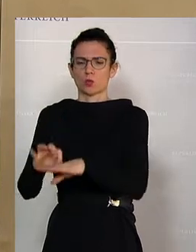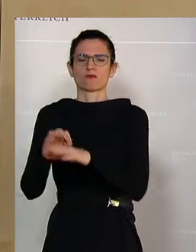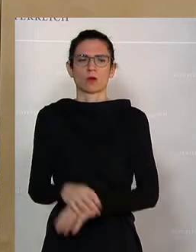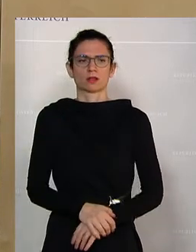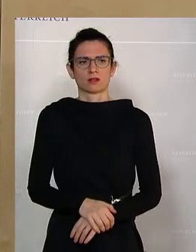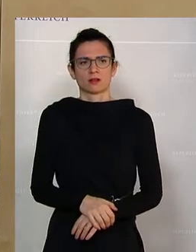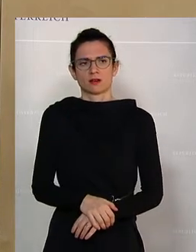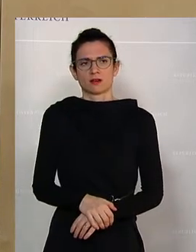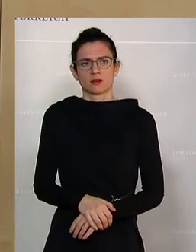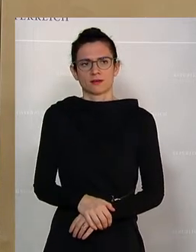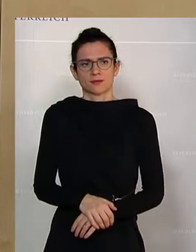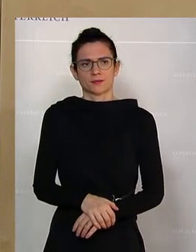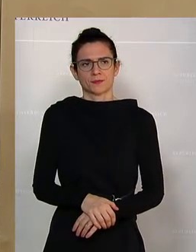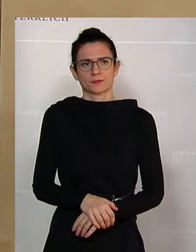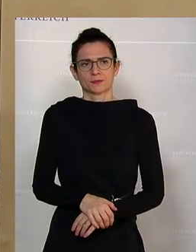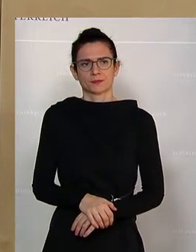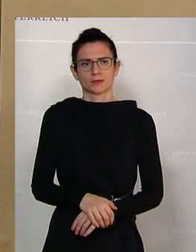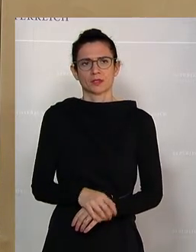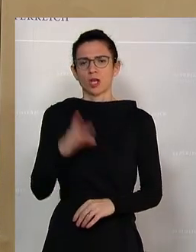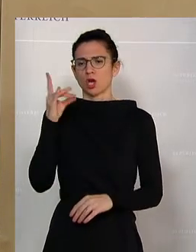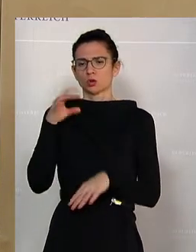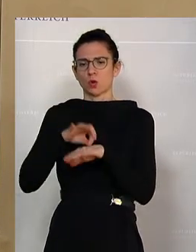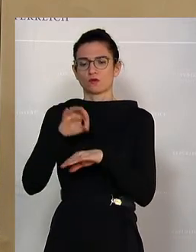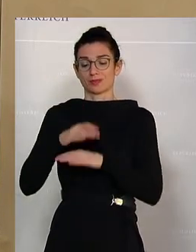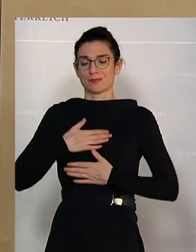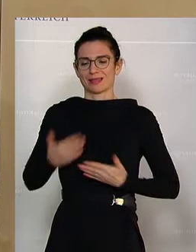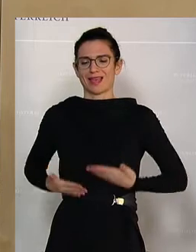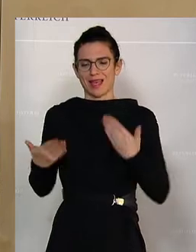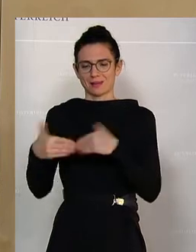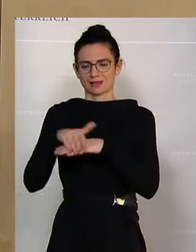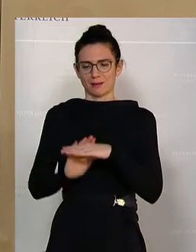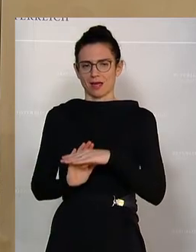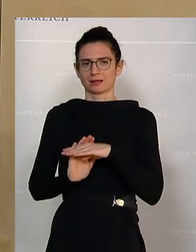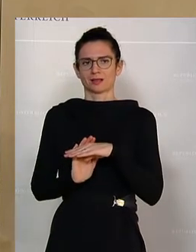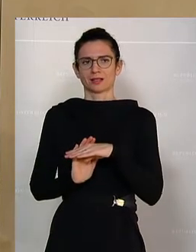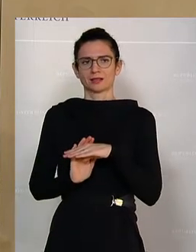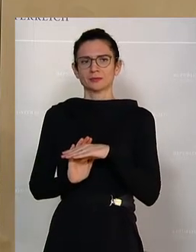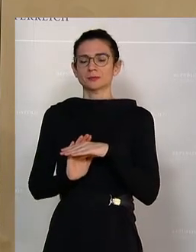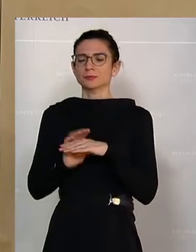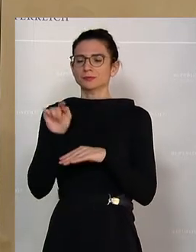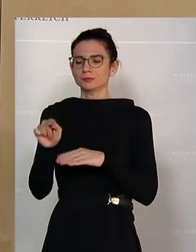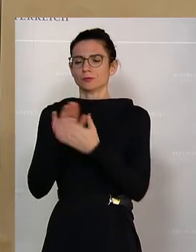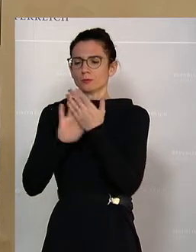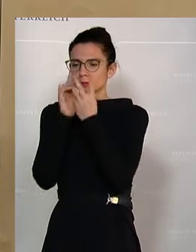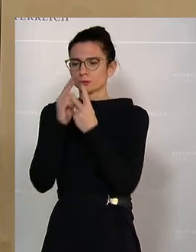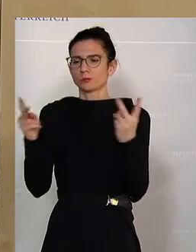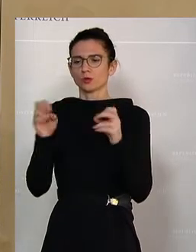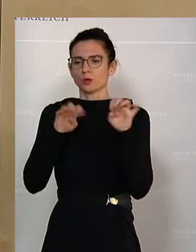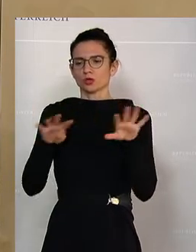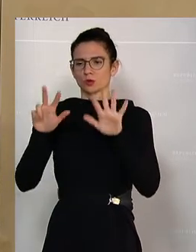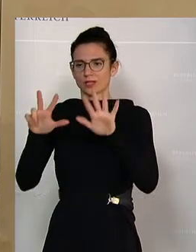angesprochen, das Tolfusmuseum in meiner Heimatgemeinde. Dieses wurde 1998